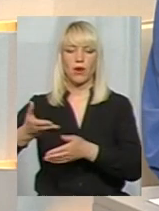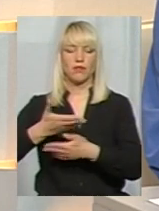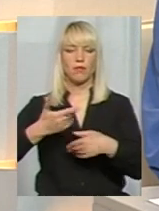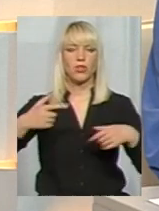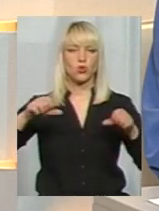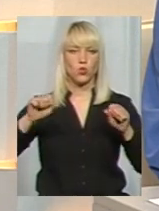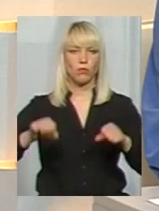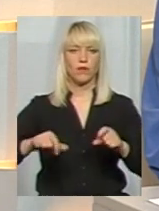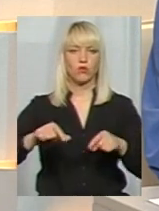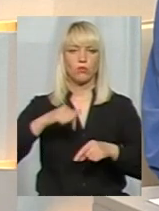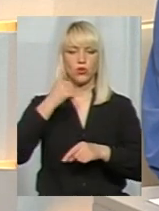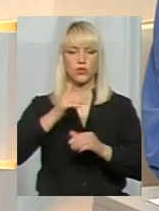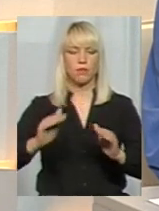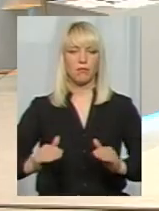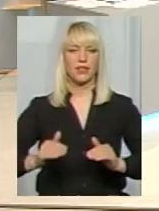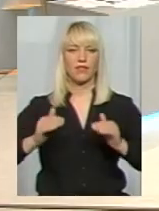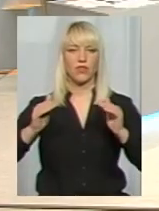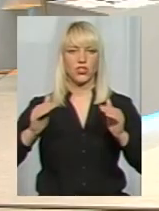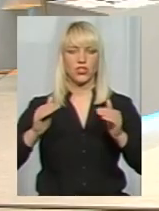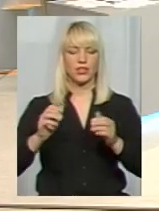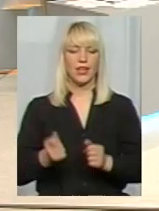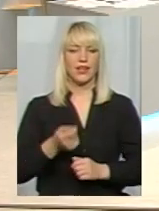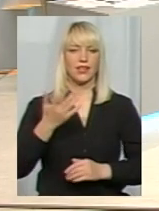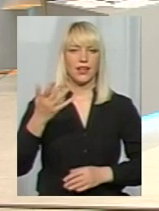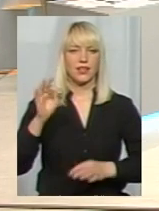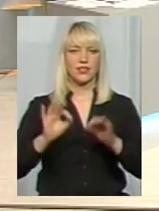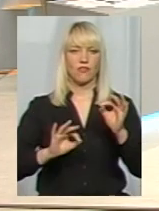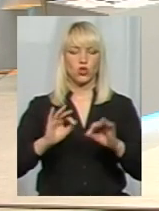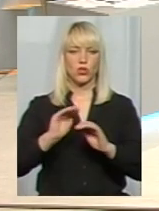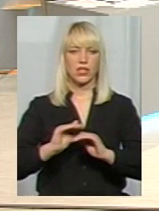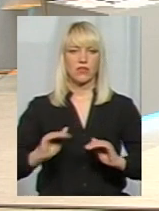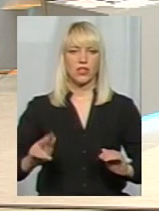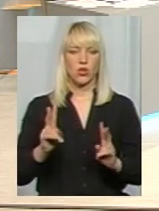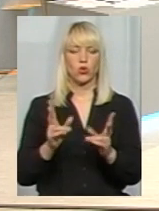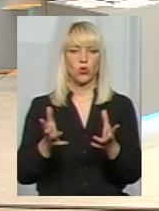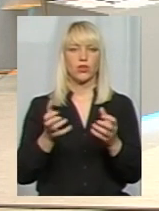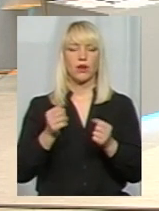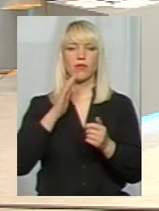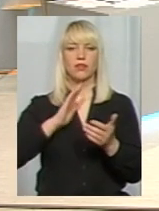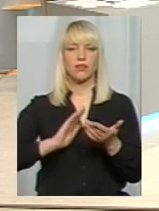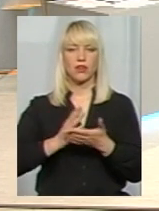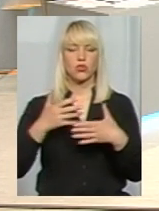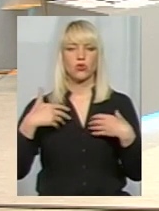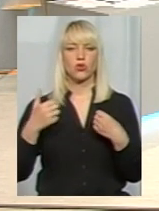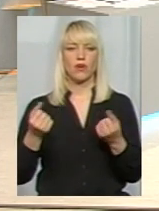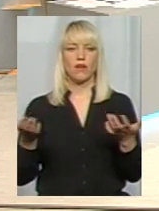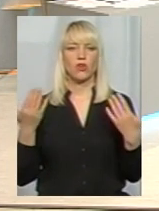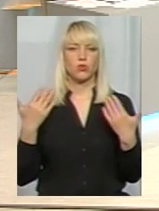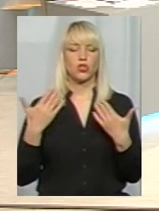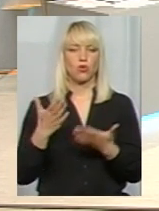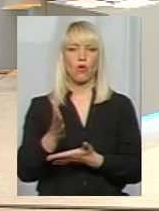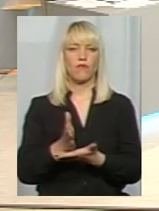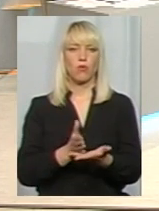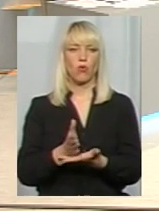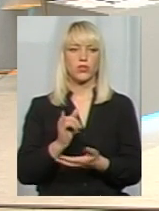році дещо підвищити кількість чи відсотки тих дітей, які отримають якісні оздоровчі та відпочинкові послуги,